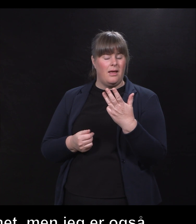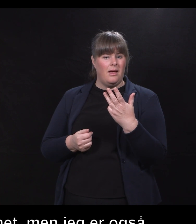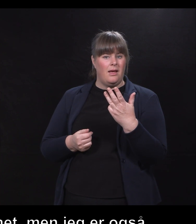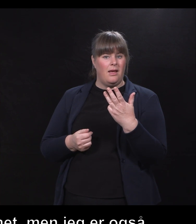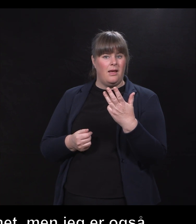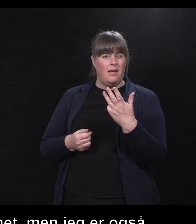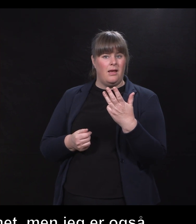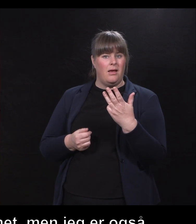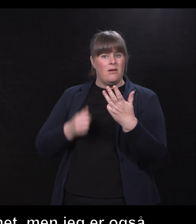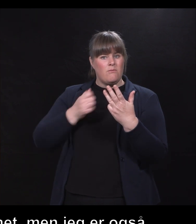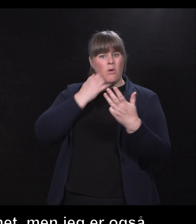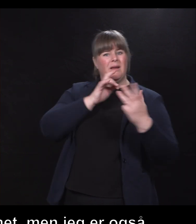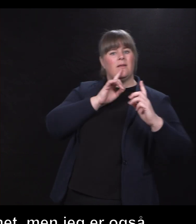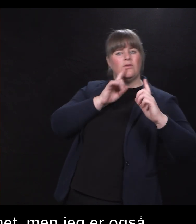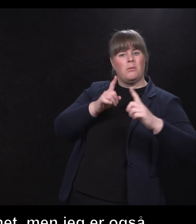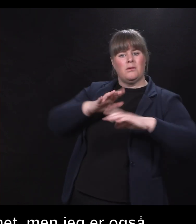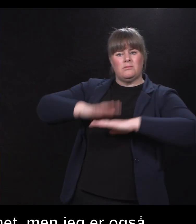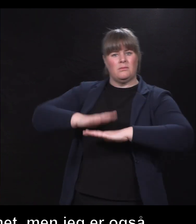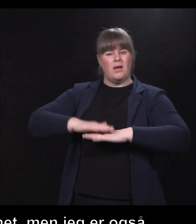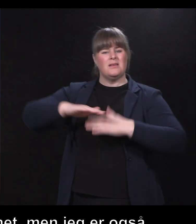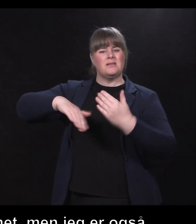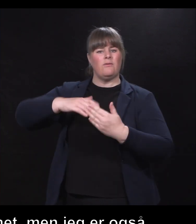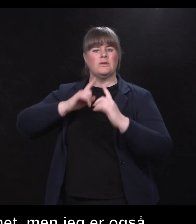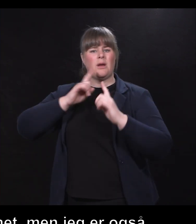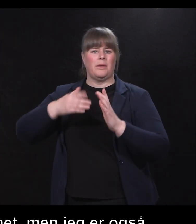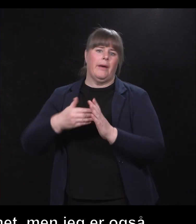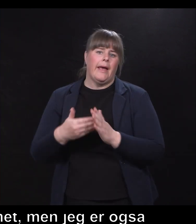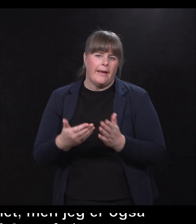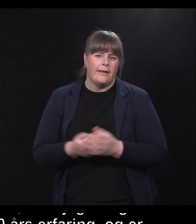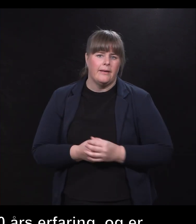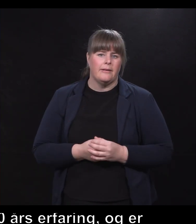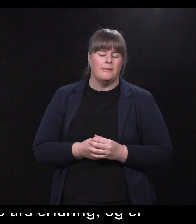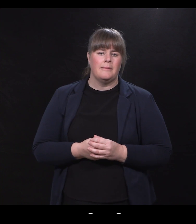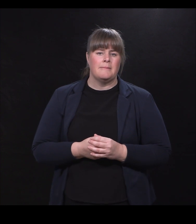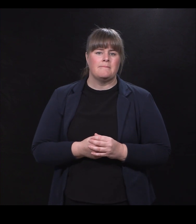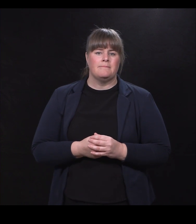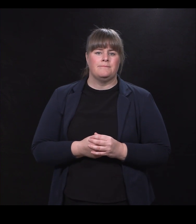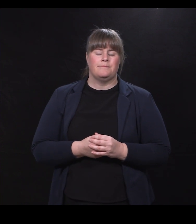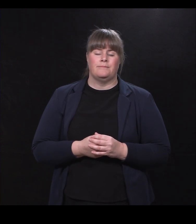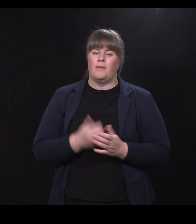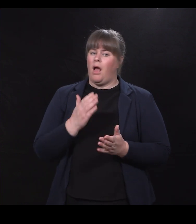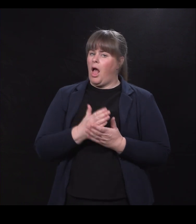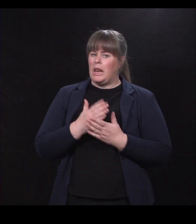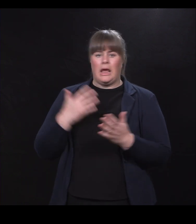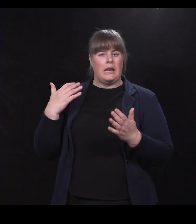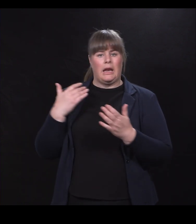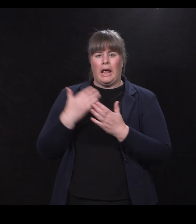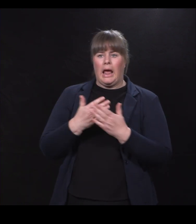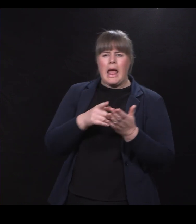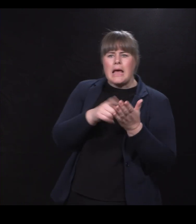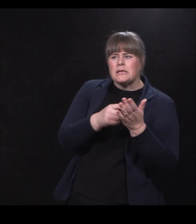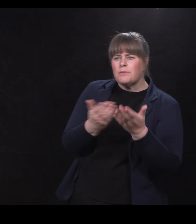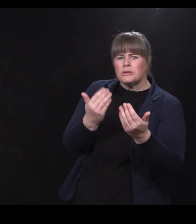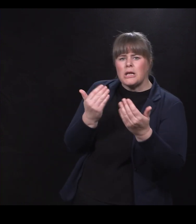samfunnsskapte barriere. Vi har allerede fått dette spørsmålet. Vi kan få til mye mer,